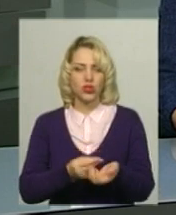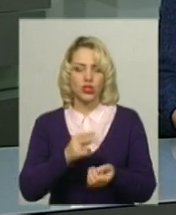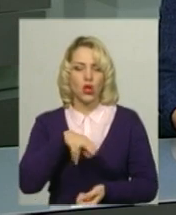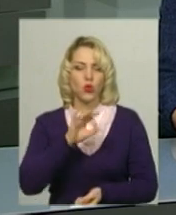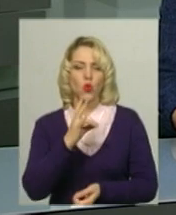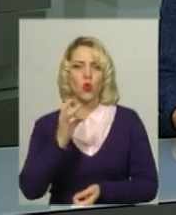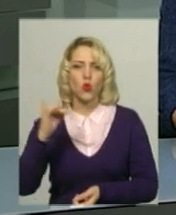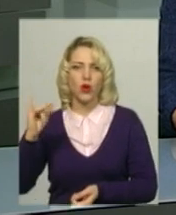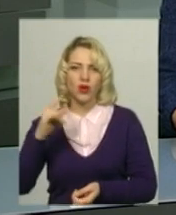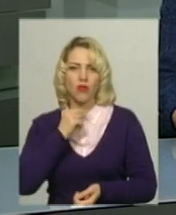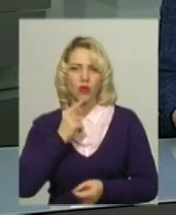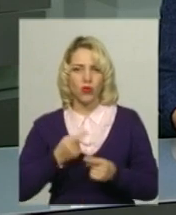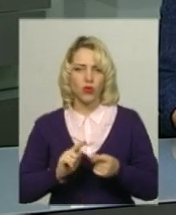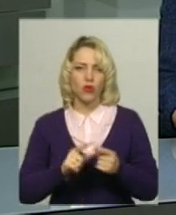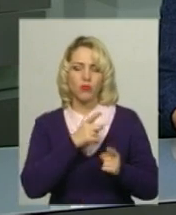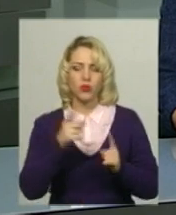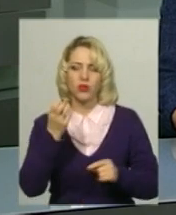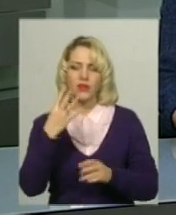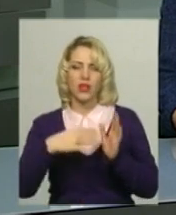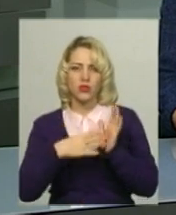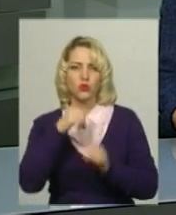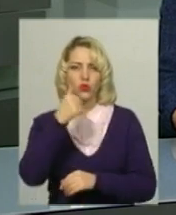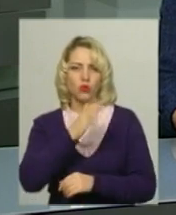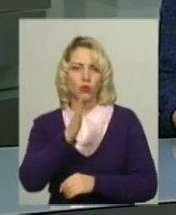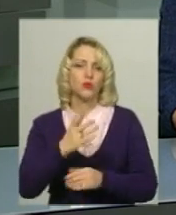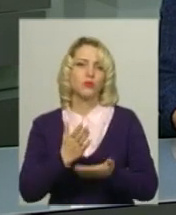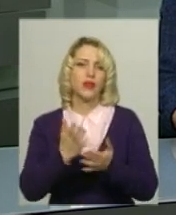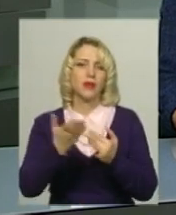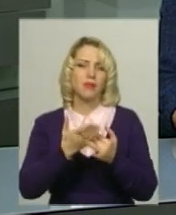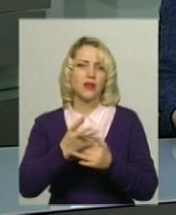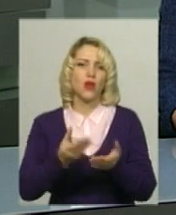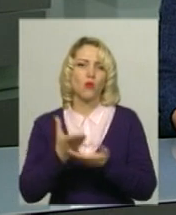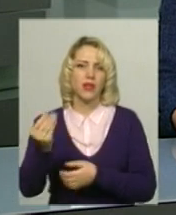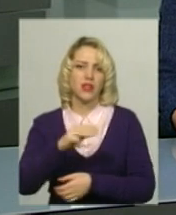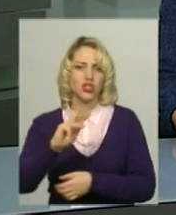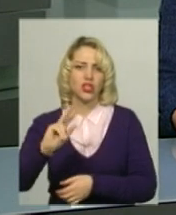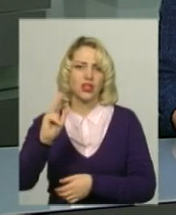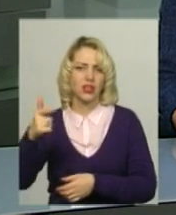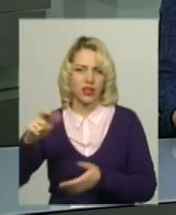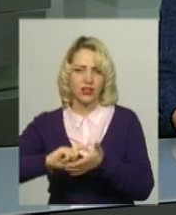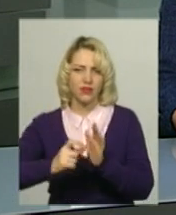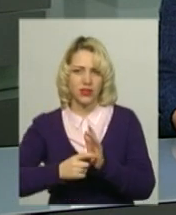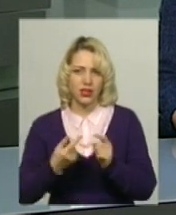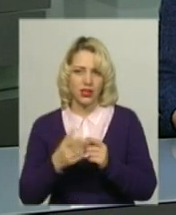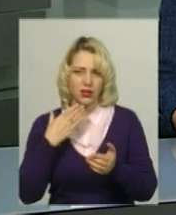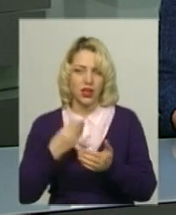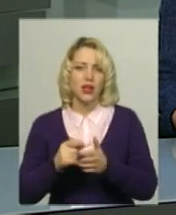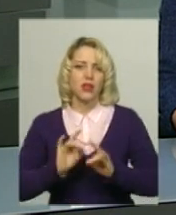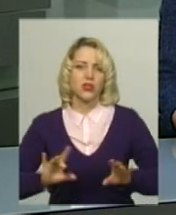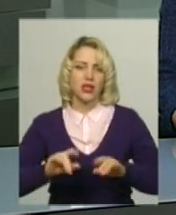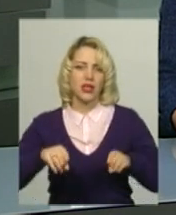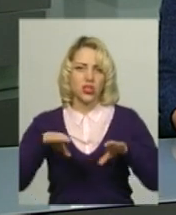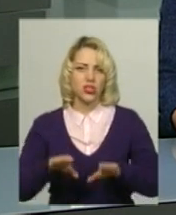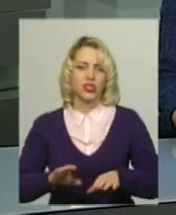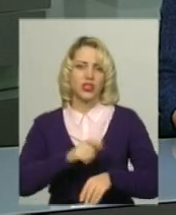обласного центру протягом 2019 року матимуть пільги на оплату житлово-комунальних послуг. Таке рішення ухвалили депутати Хмельницької міської